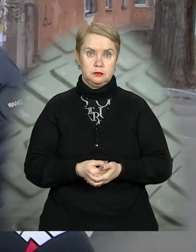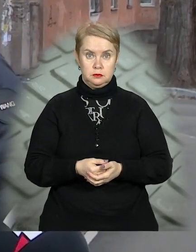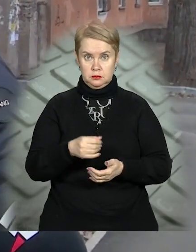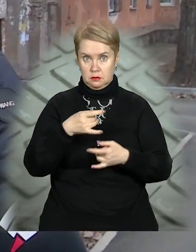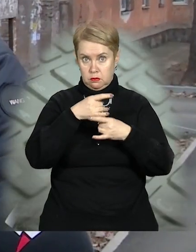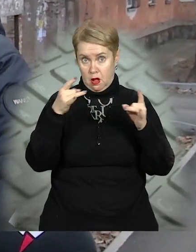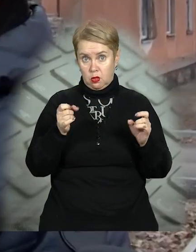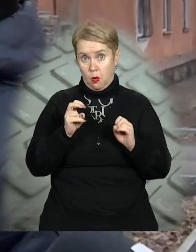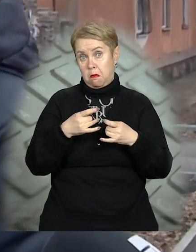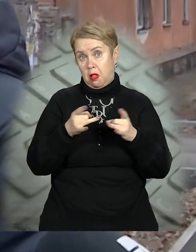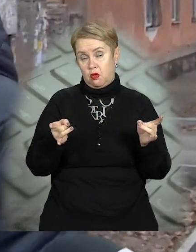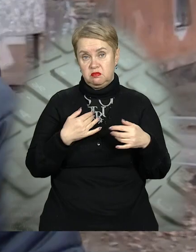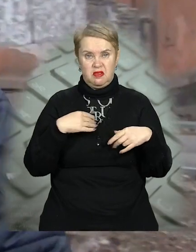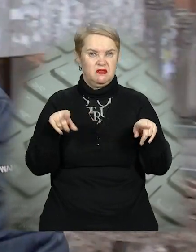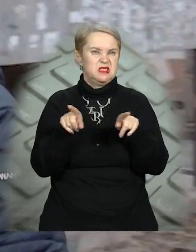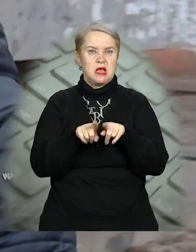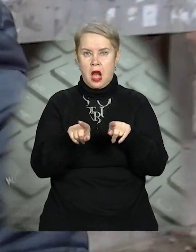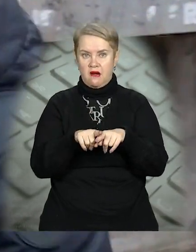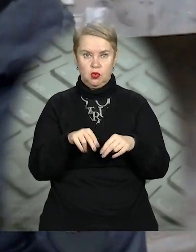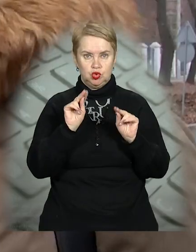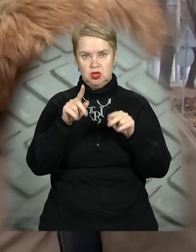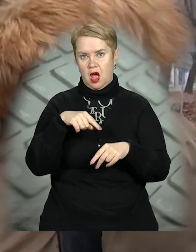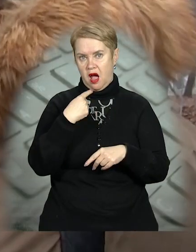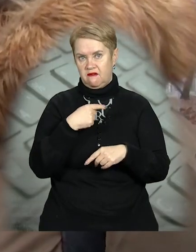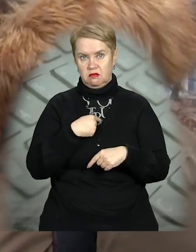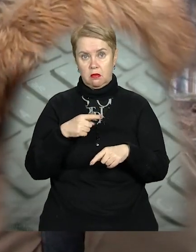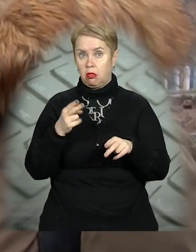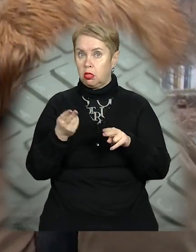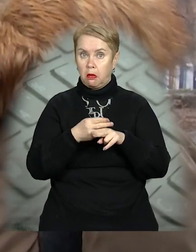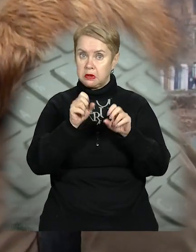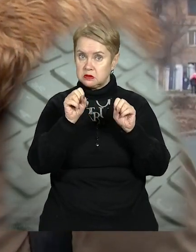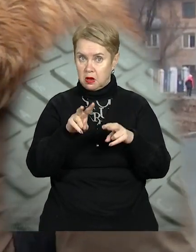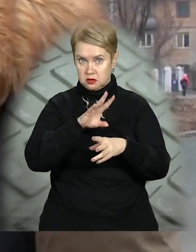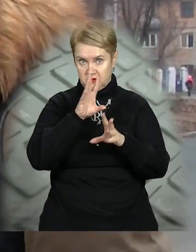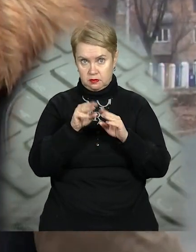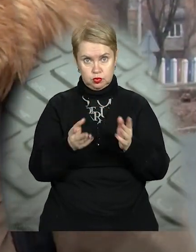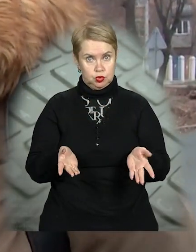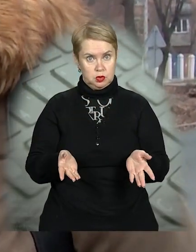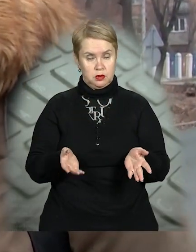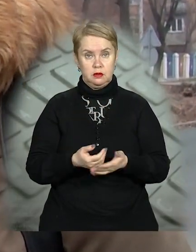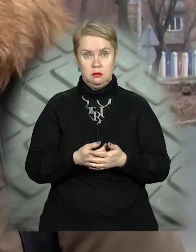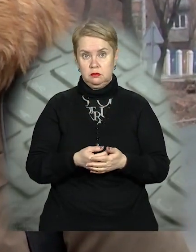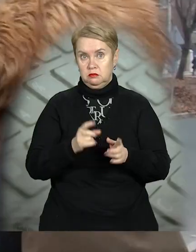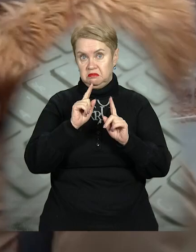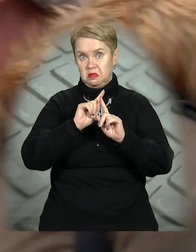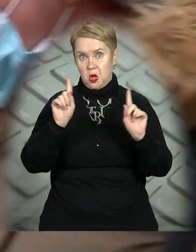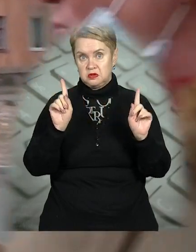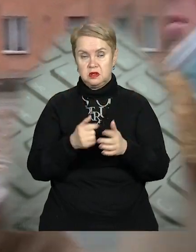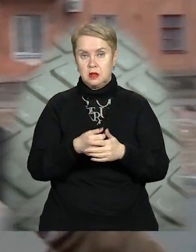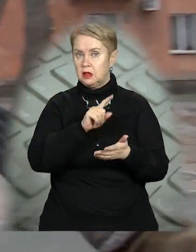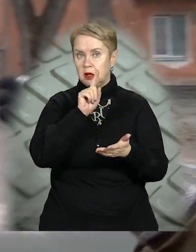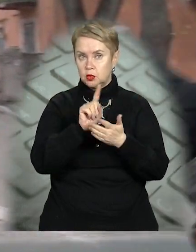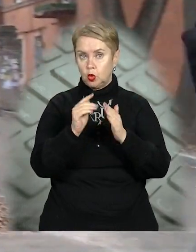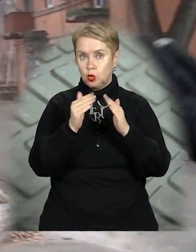Балкон, як балкон. Не все одно, чесно кажуть. Це небезпечно, це взагалі нонсенс. Не має,